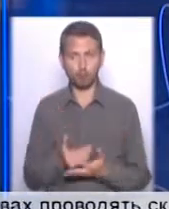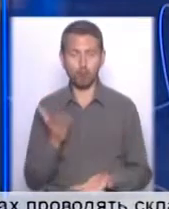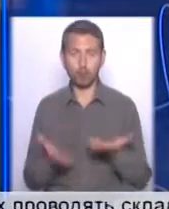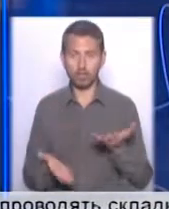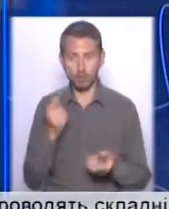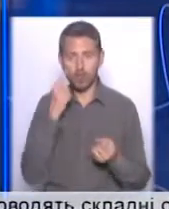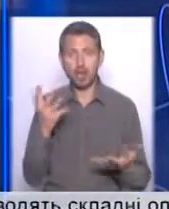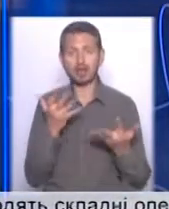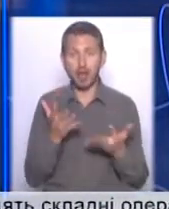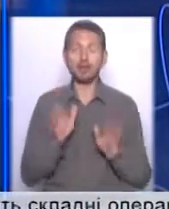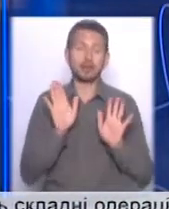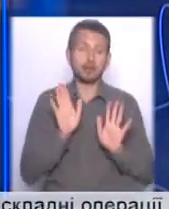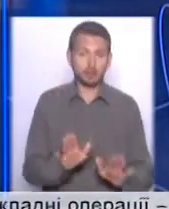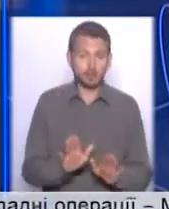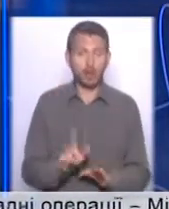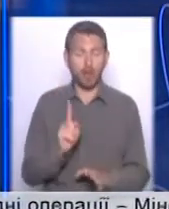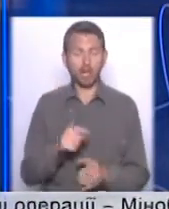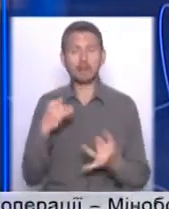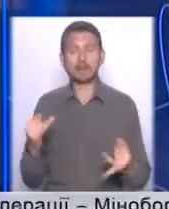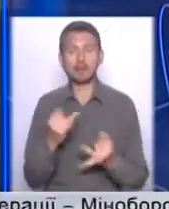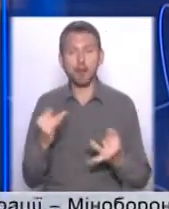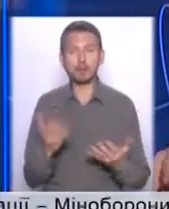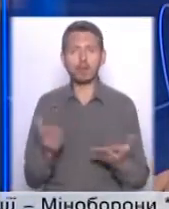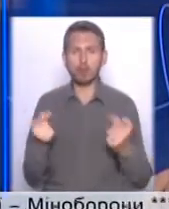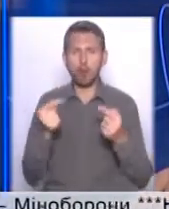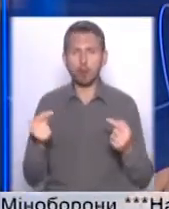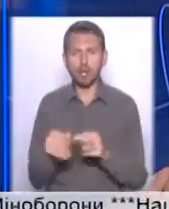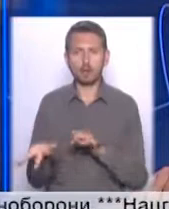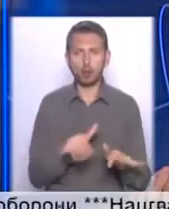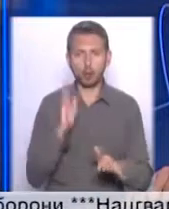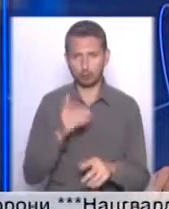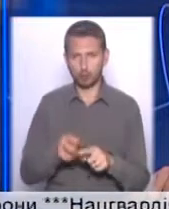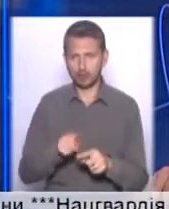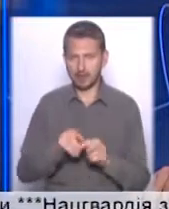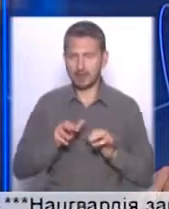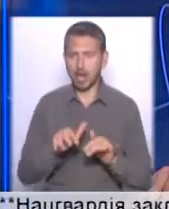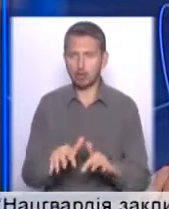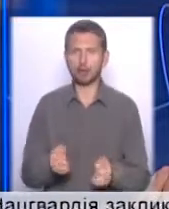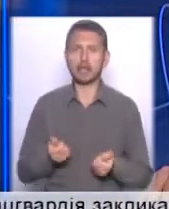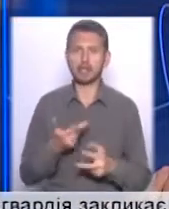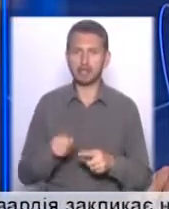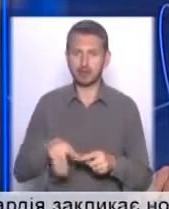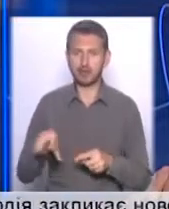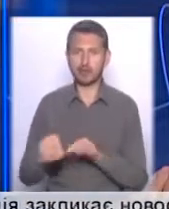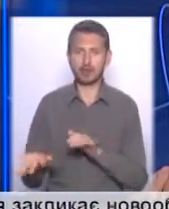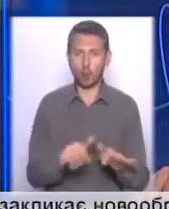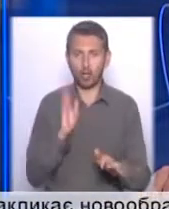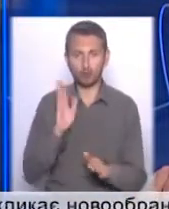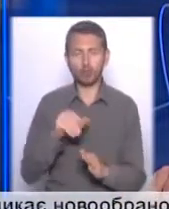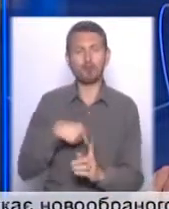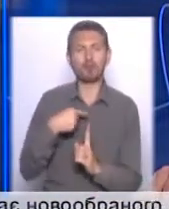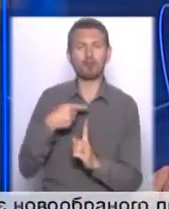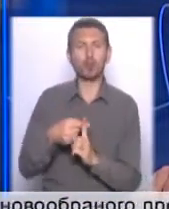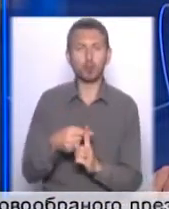яскравість то яскравістю, але цікавить, які ж конкретні кроки будуть у цій діяльності, і наскільки ці всі кроки будуть в плюс, що